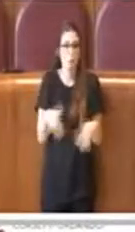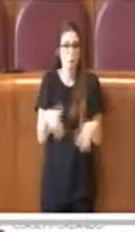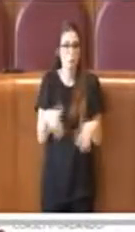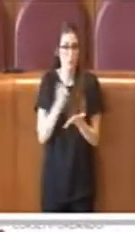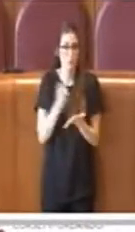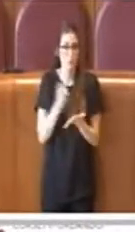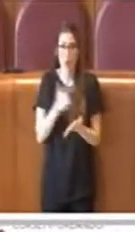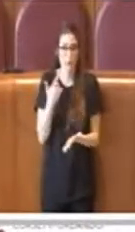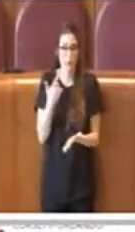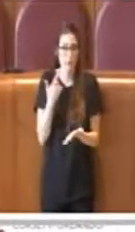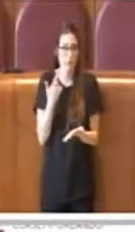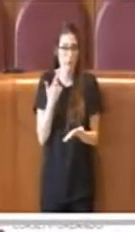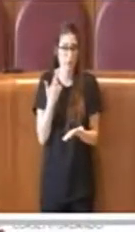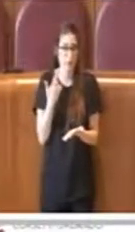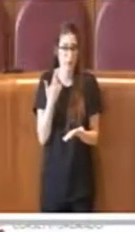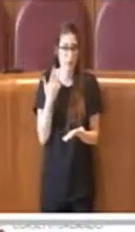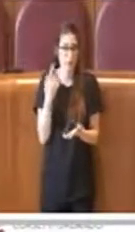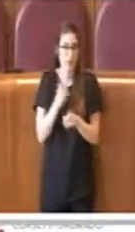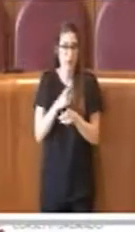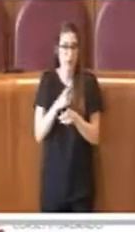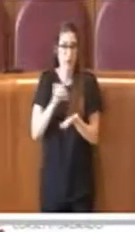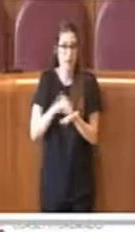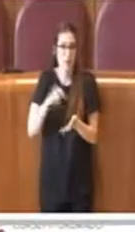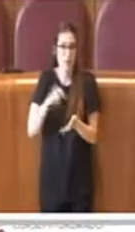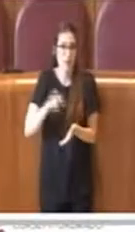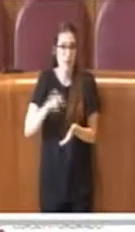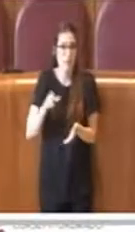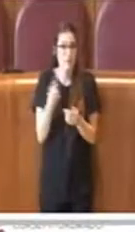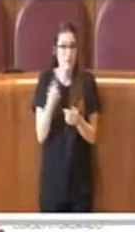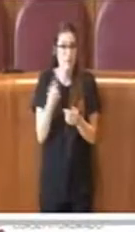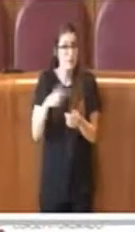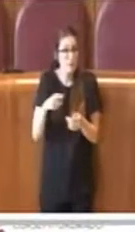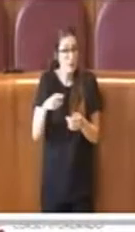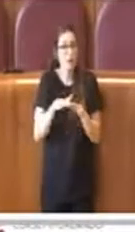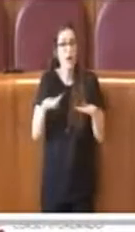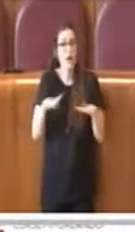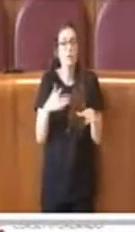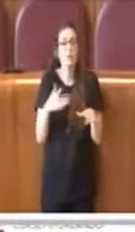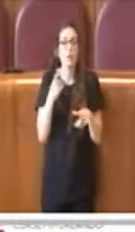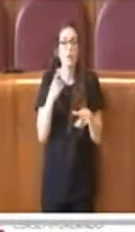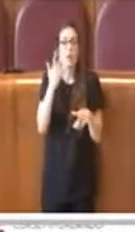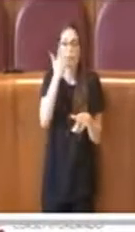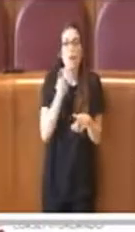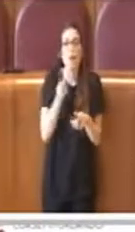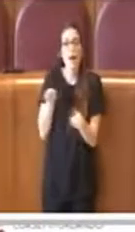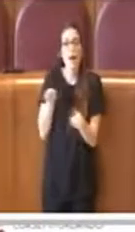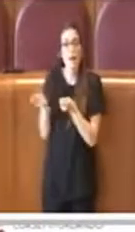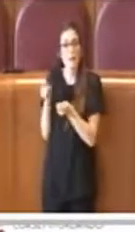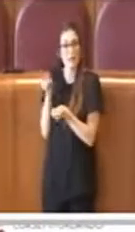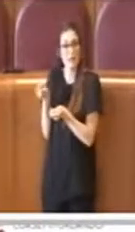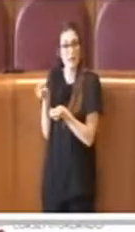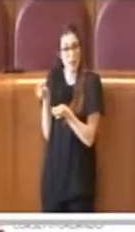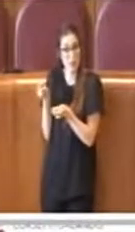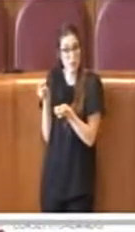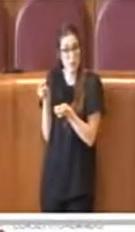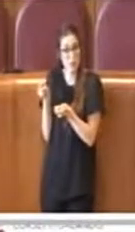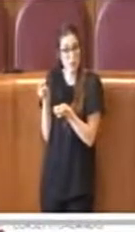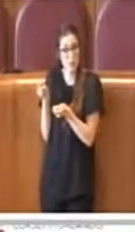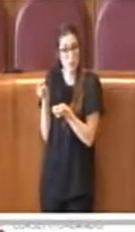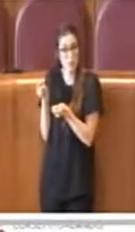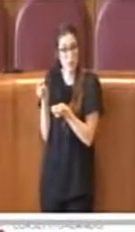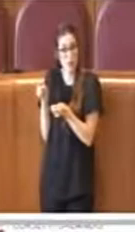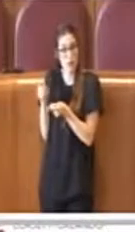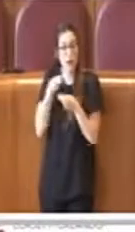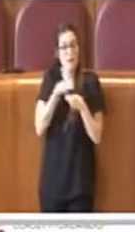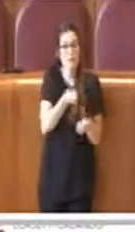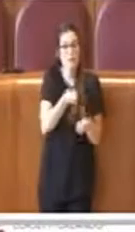indispensabile, quasi scontata la sua presenza. Questo tavolo quindi rappresenta l'intenzione dell'amministrazione di dare un maggiore impulso